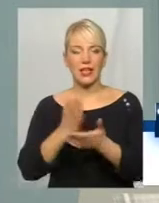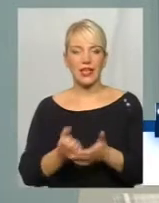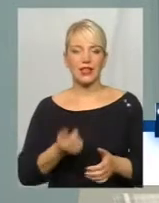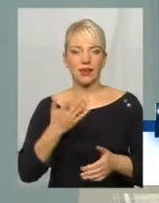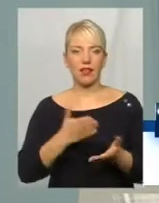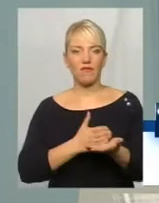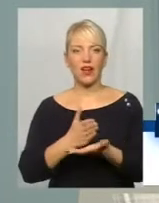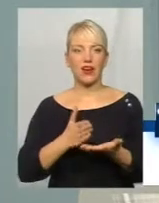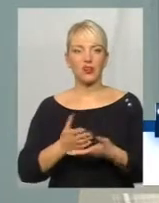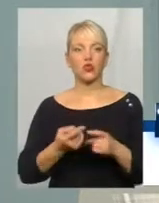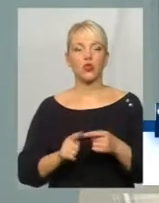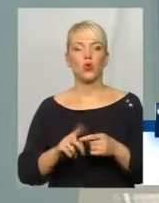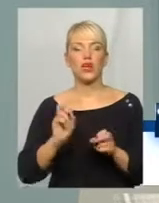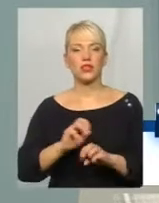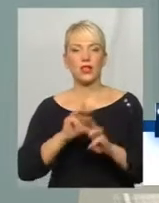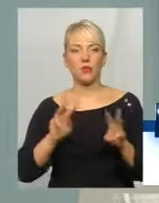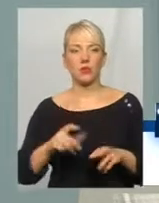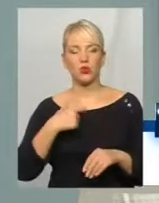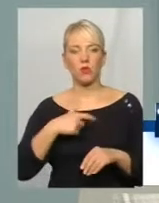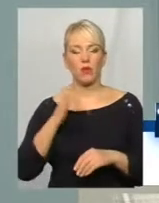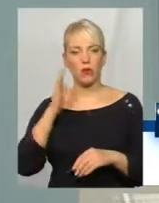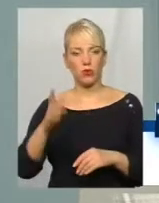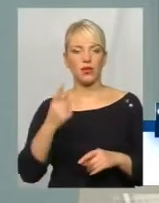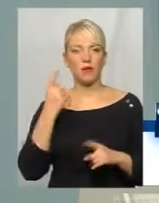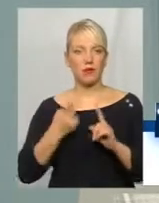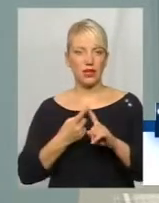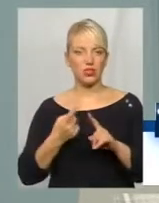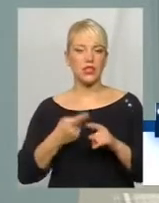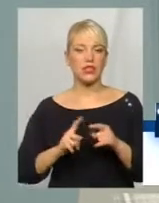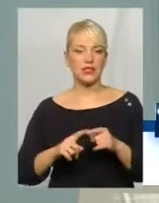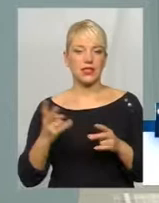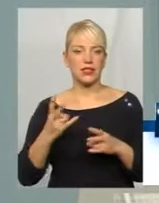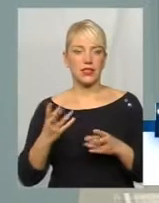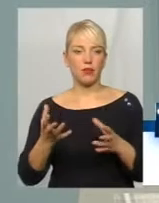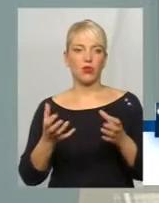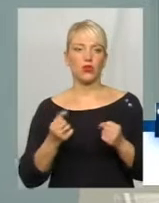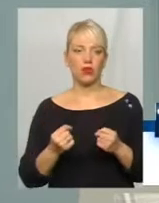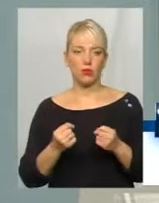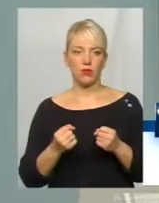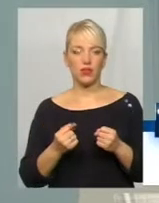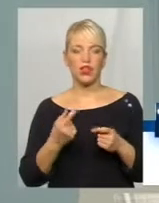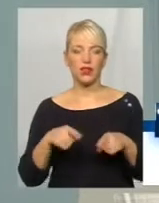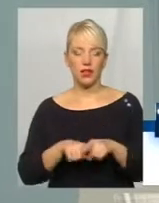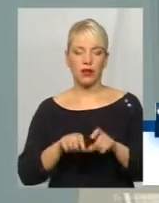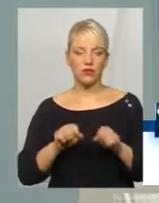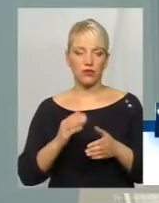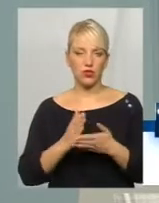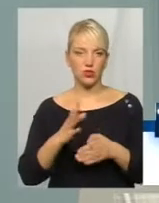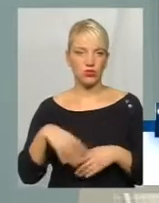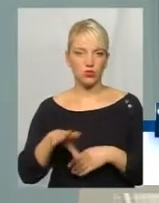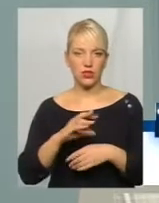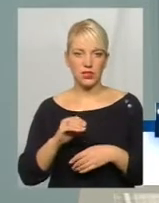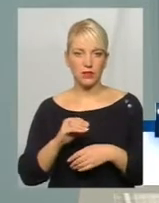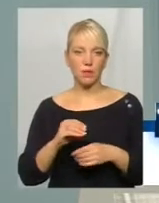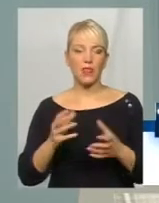варіантів того, як забезпечити собі майбутнє. Перше, це, звичайно, потрібно отримувати, і така можливість є у всіх, отримувати